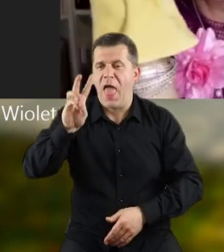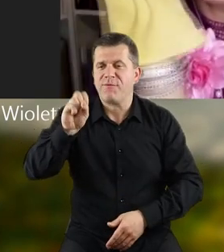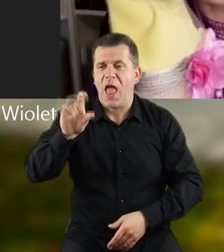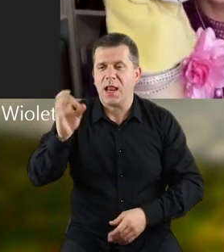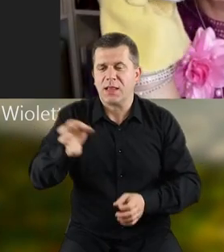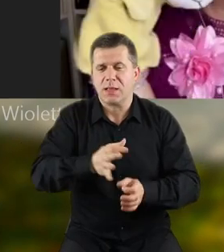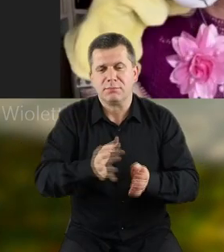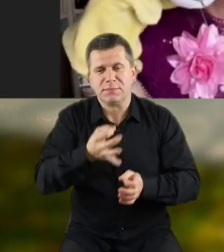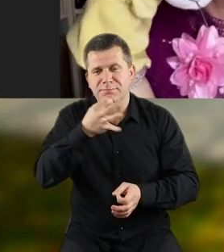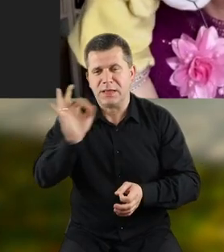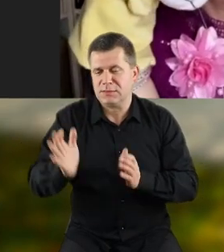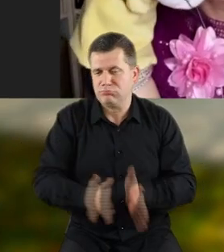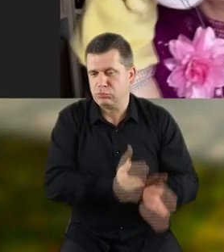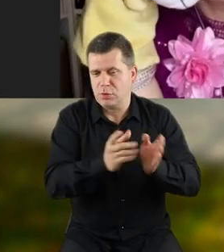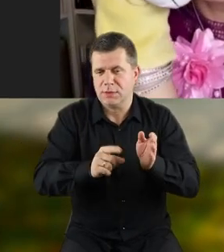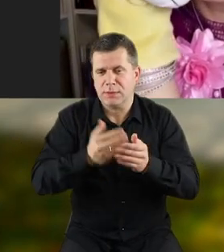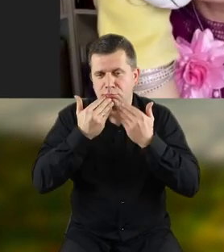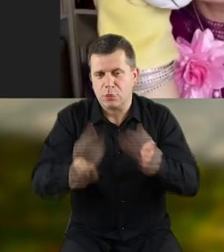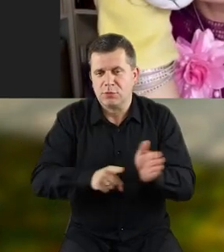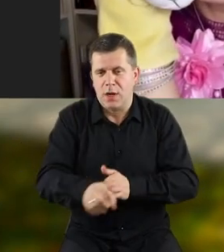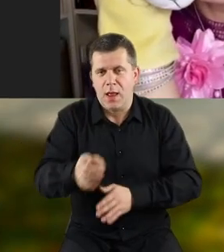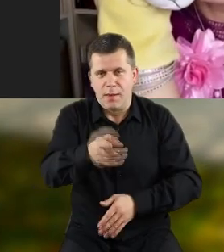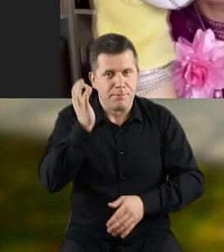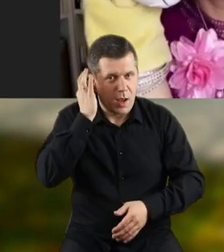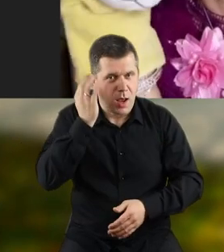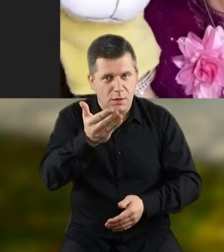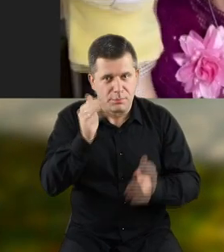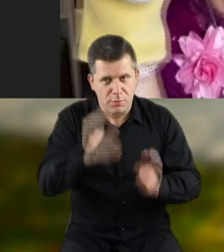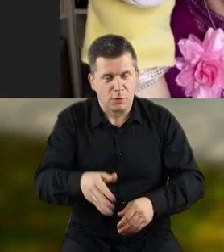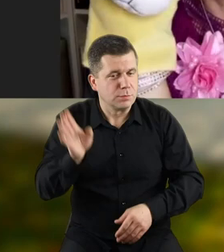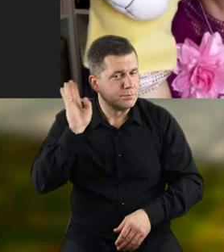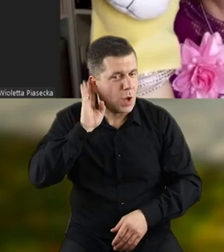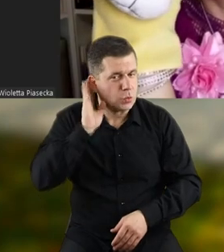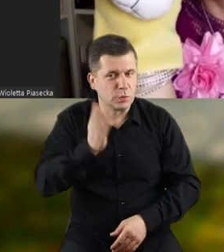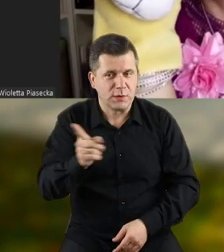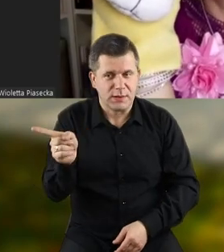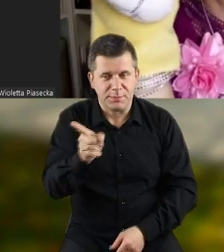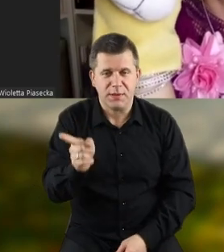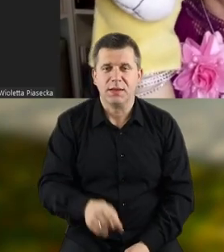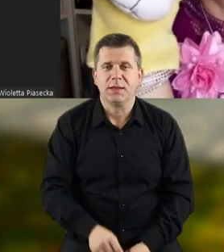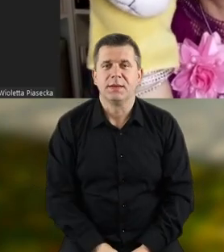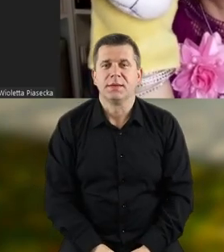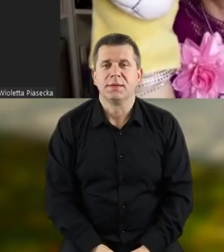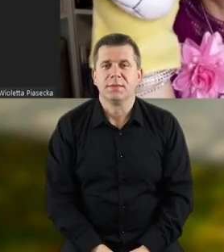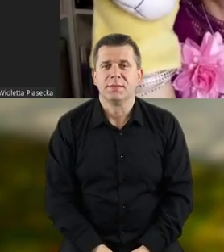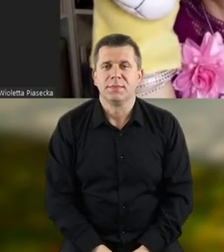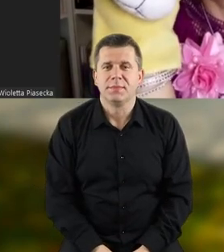Eweliną przygotowały specjalne podziękowania dla Pani. Pozwoli Pani, że posłuchamy ich.